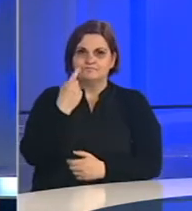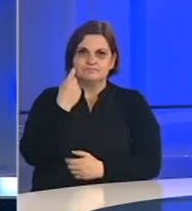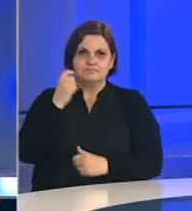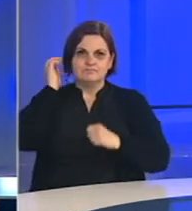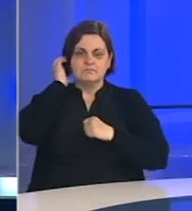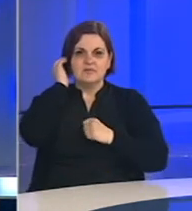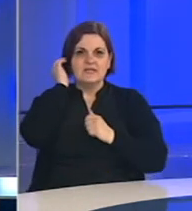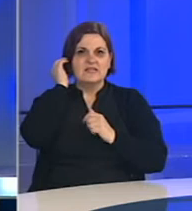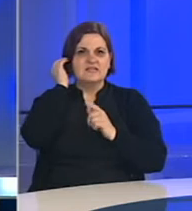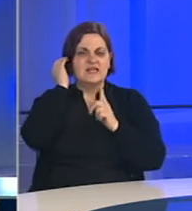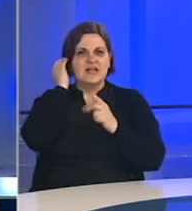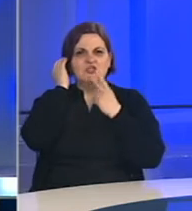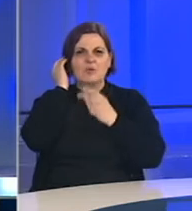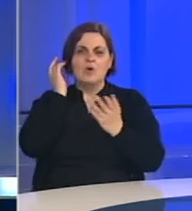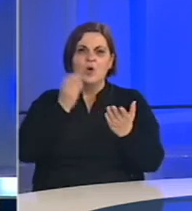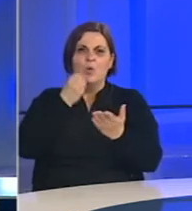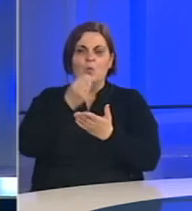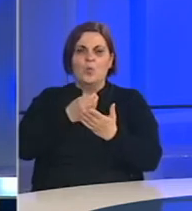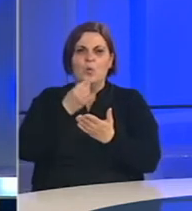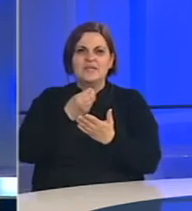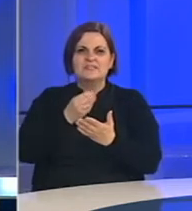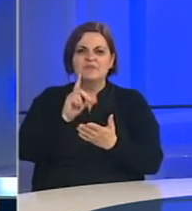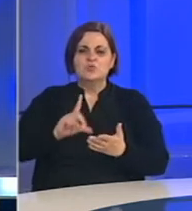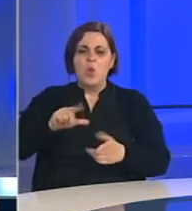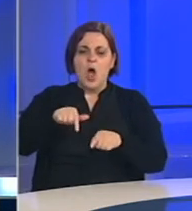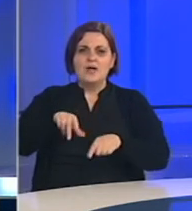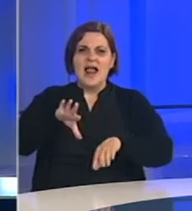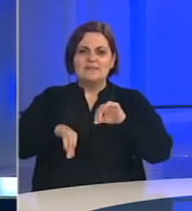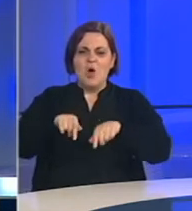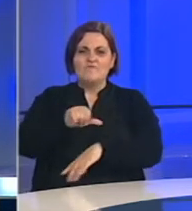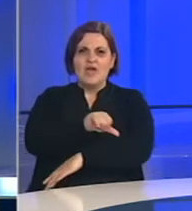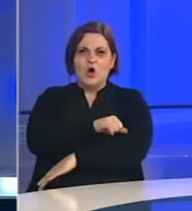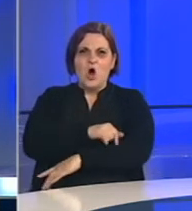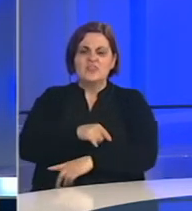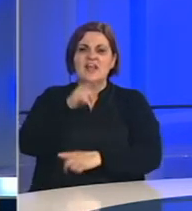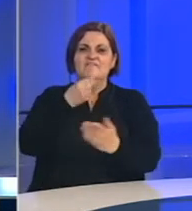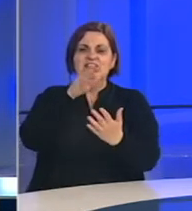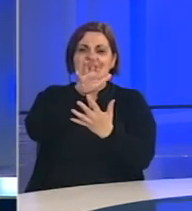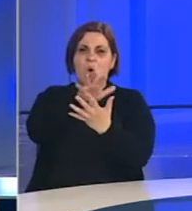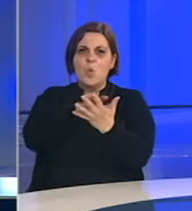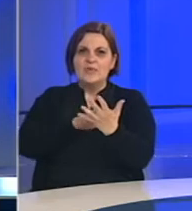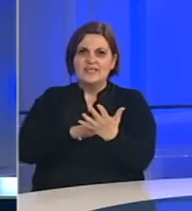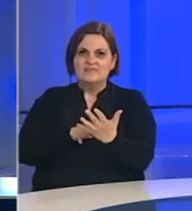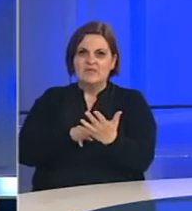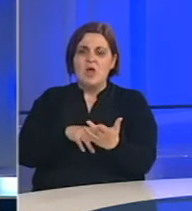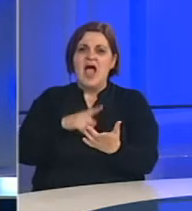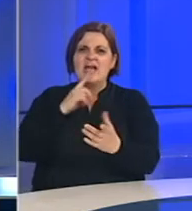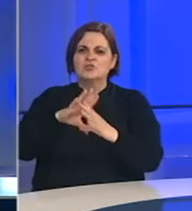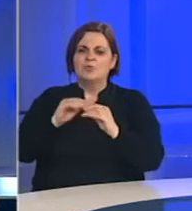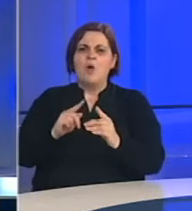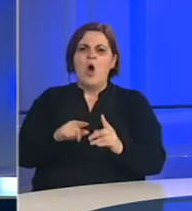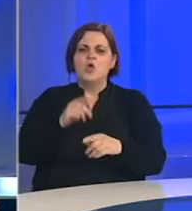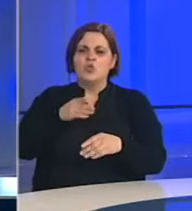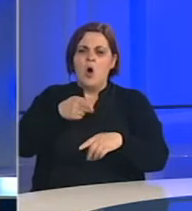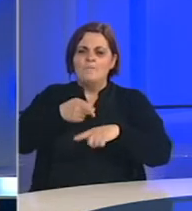zanimljiv vaš osvrt u izvještaju tiče se lokalnih izbora ove godine. Vi ste u izvještaju, rekli smo da je on ubuhatio period